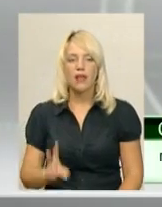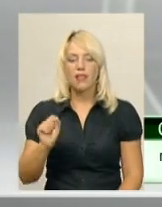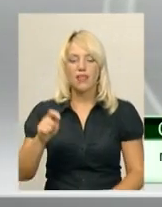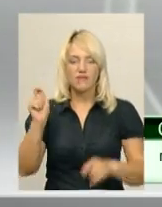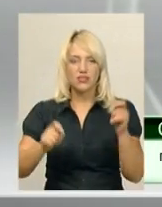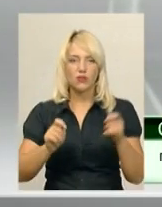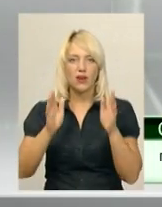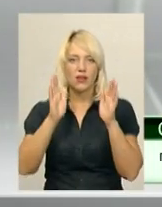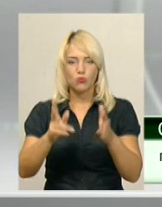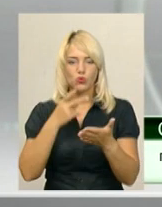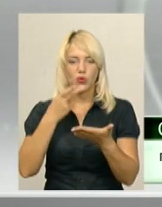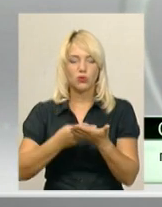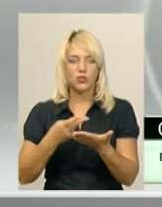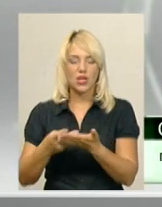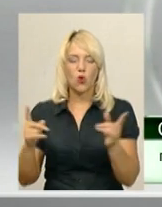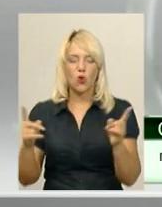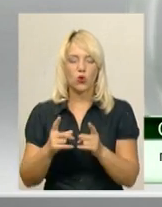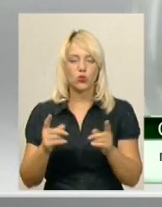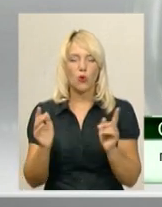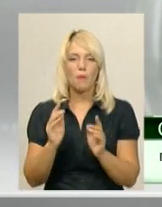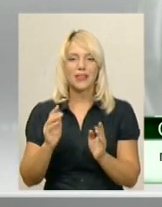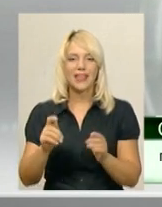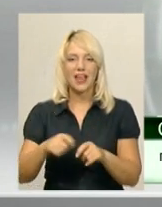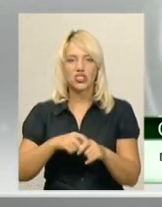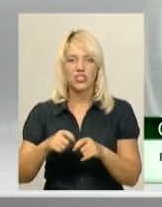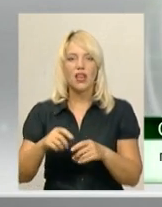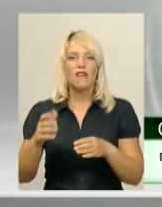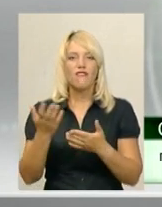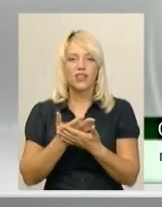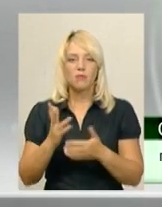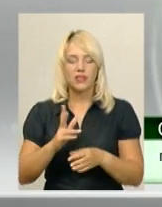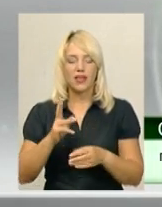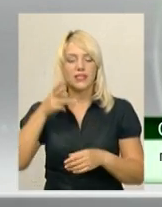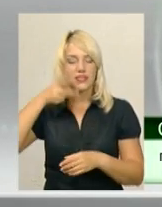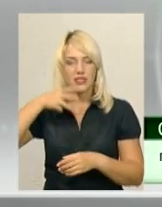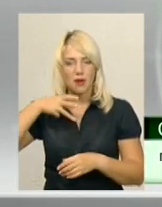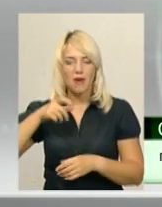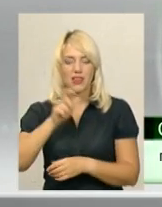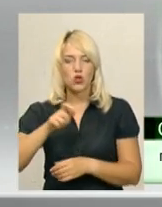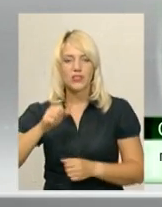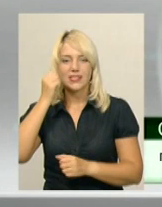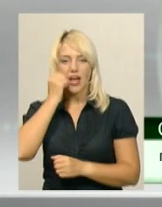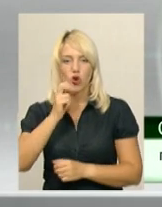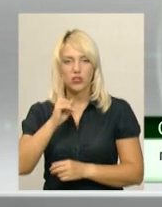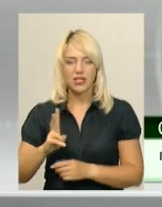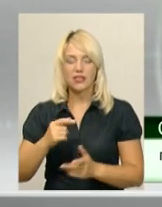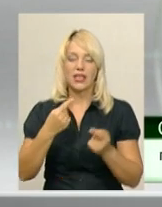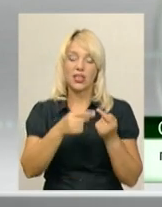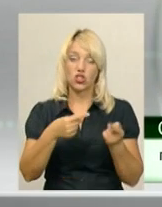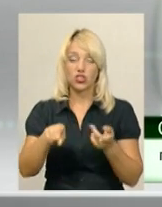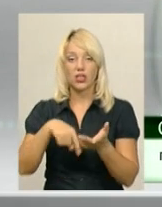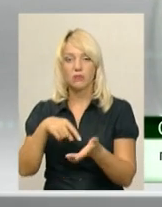буде продемонстровані короткометражні фільми, які знімали жителі Старокостянтинова та з інших міст